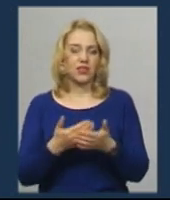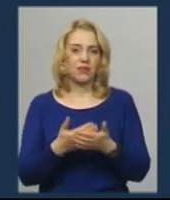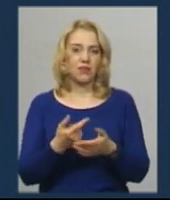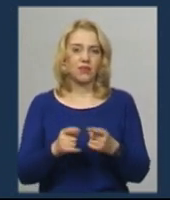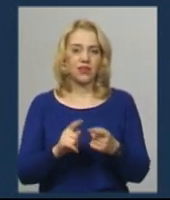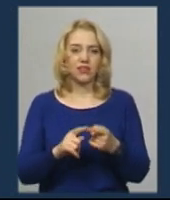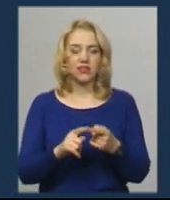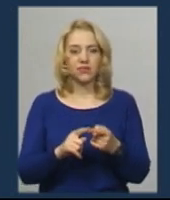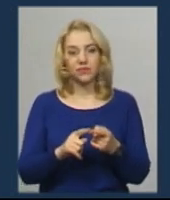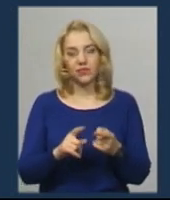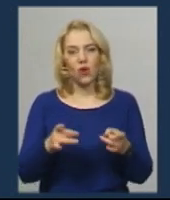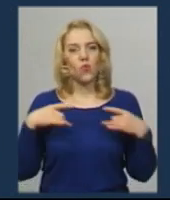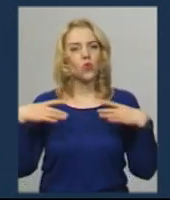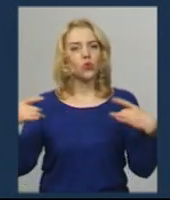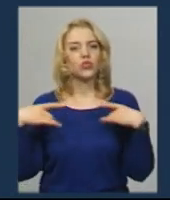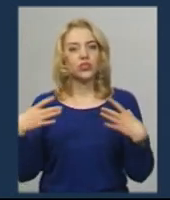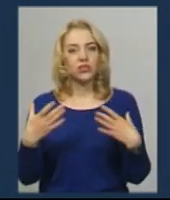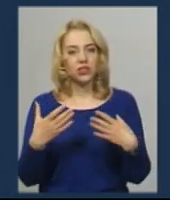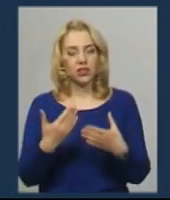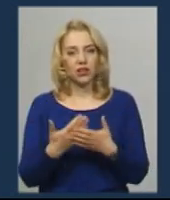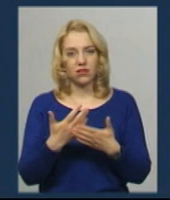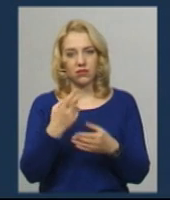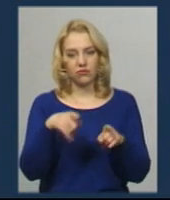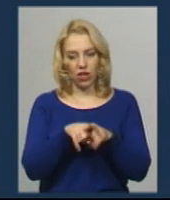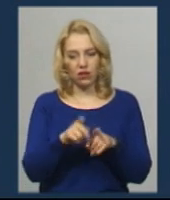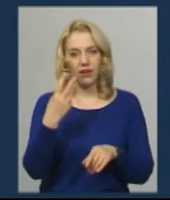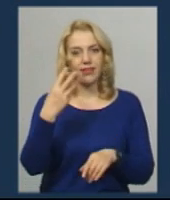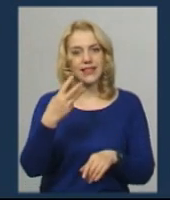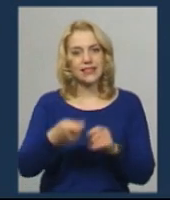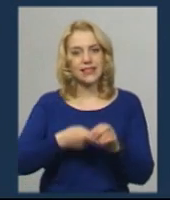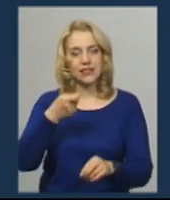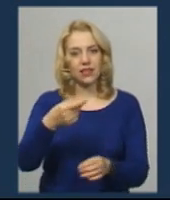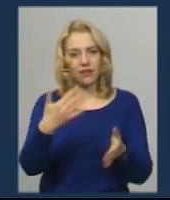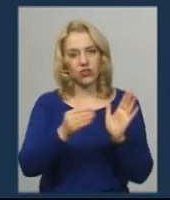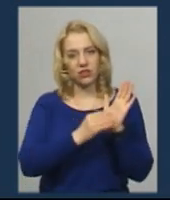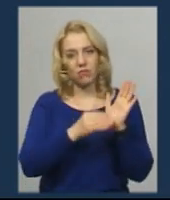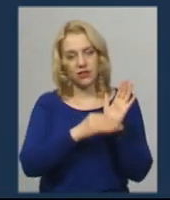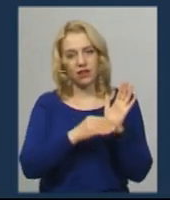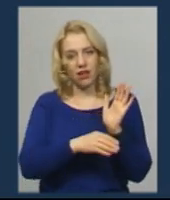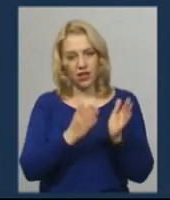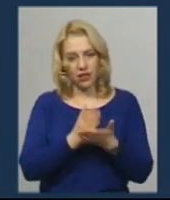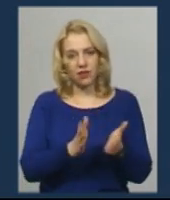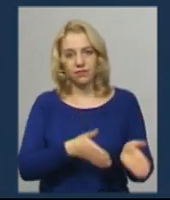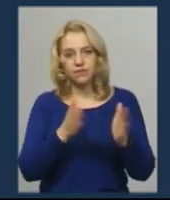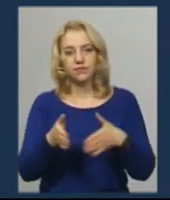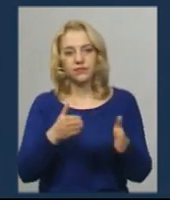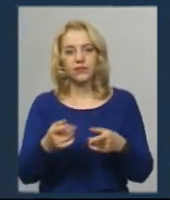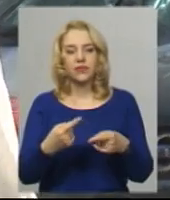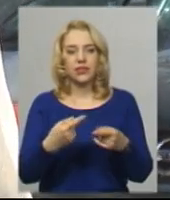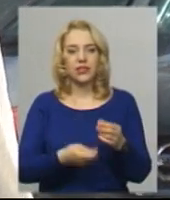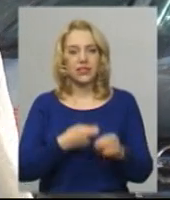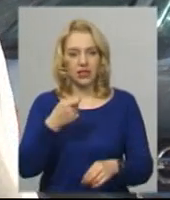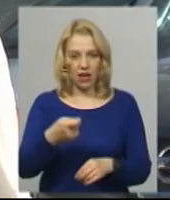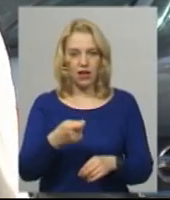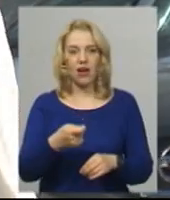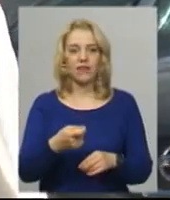реєстрації. Таких переносів у нас є 30. Заяв написали молодяти, перенесли. Заява чинна протягом одного року.